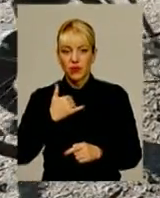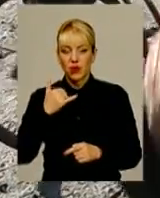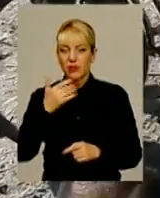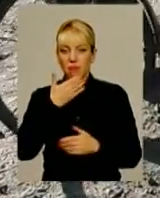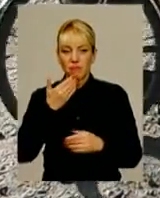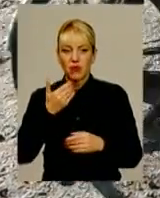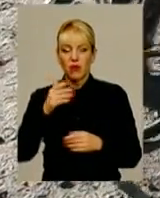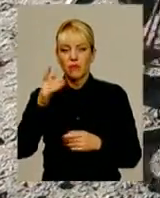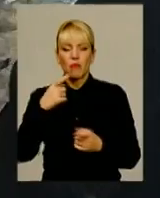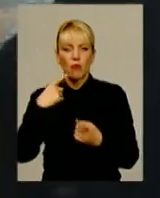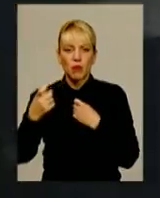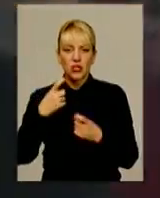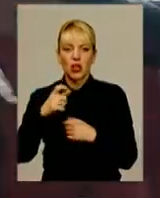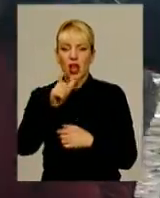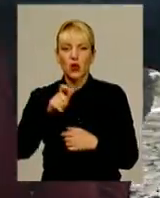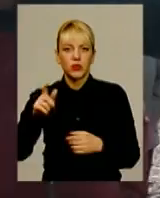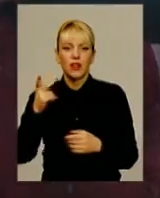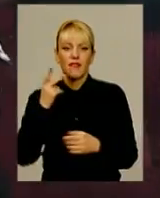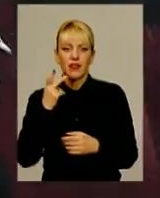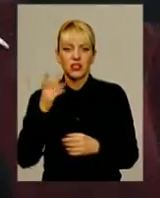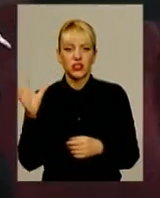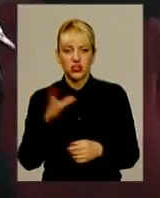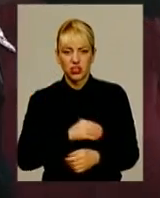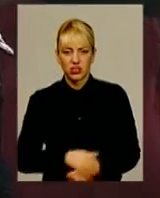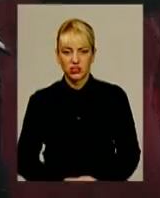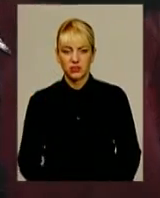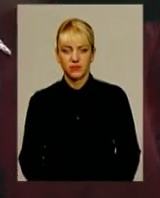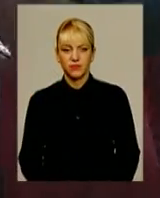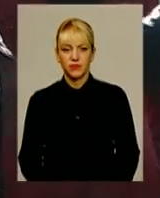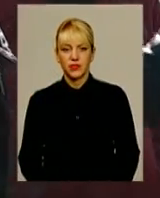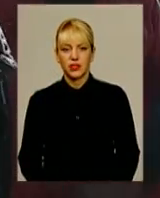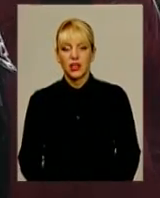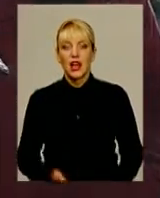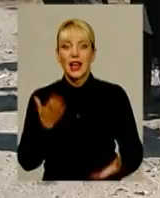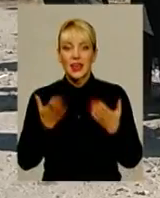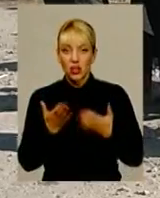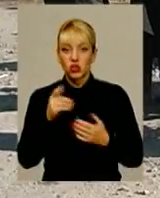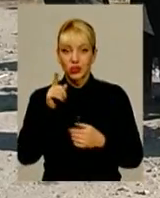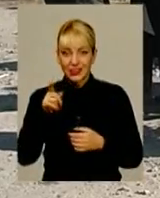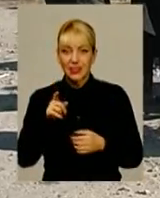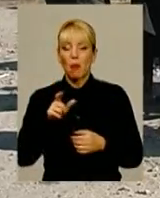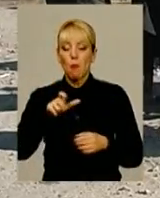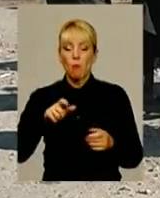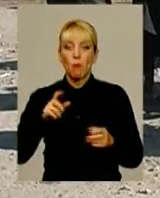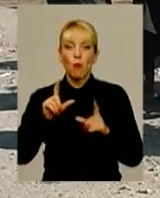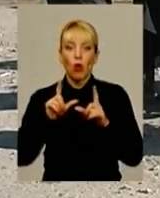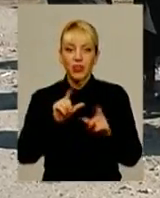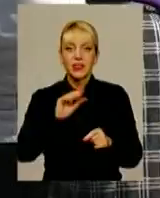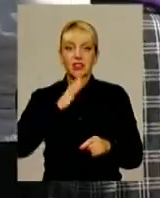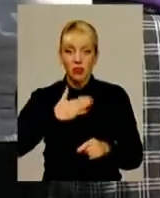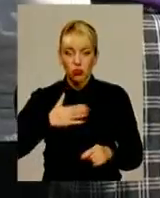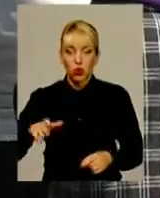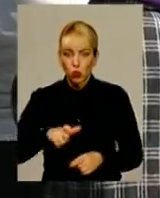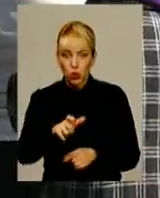бив все време, обіжав все време. Каже, заїдеш на моє цього саме, заріжу коня. Підтвердити факти, погроз чи